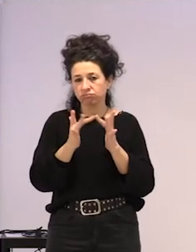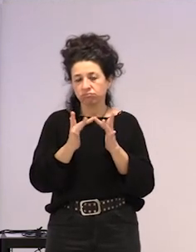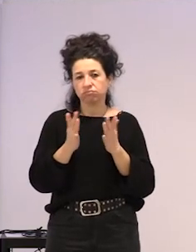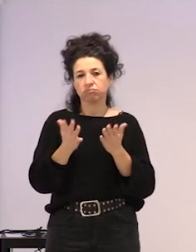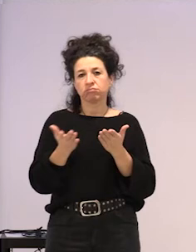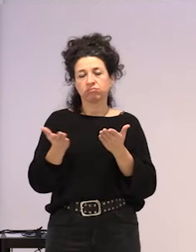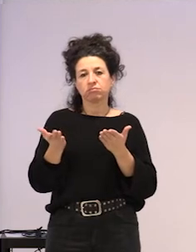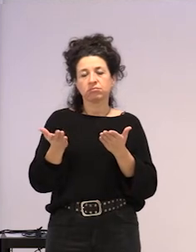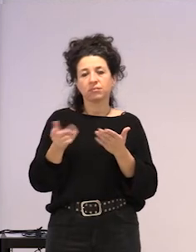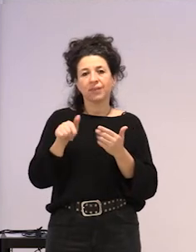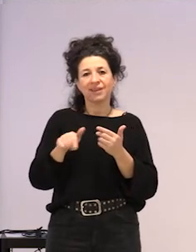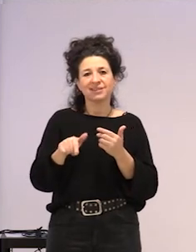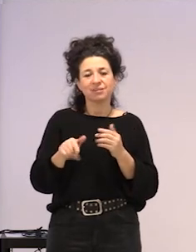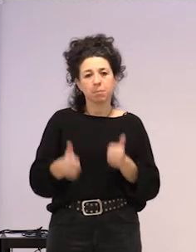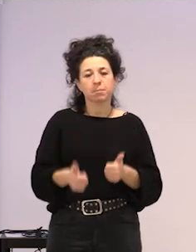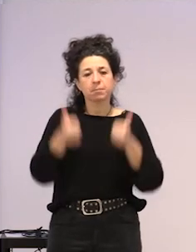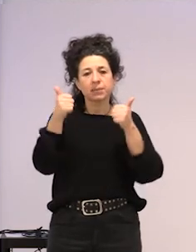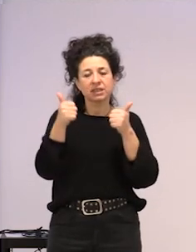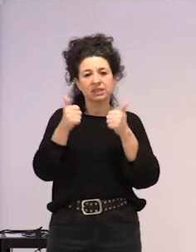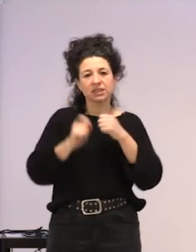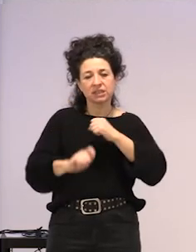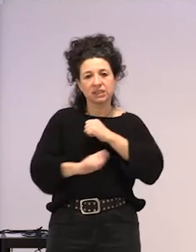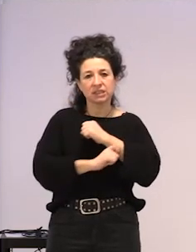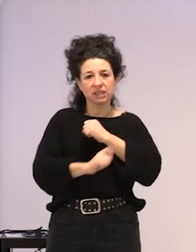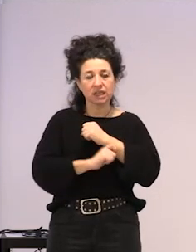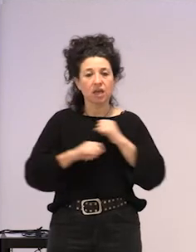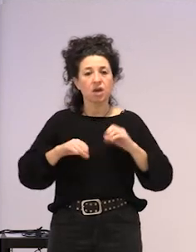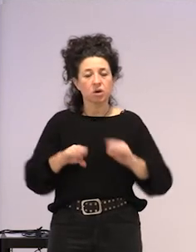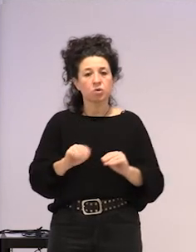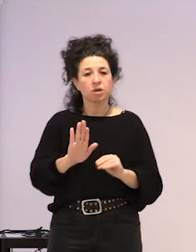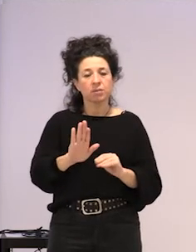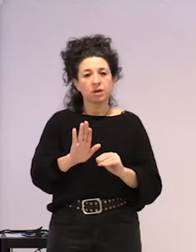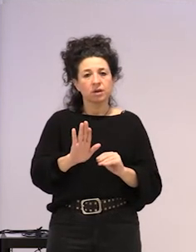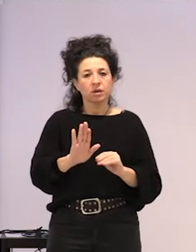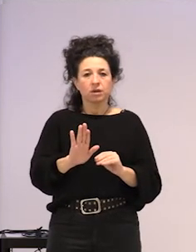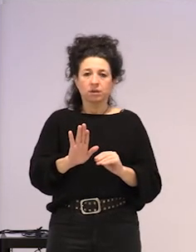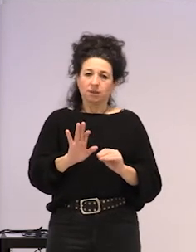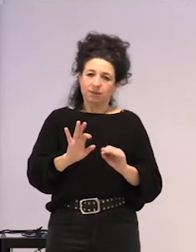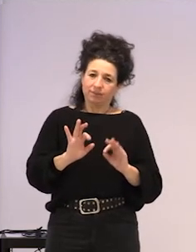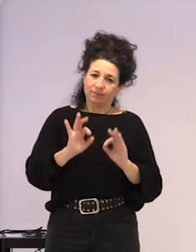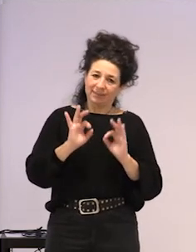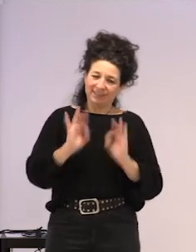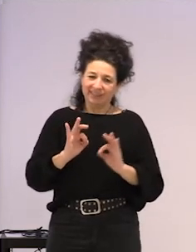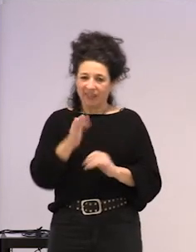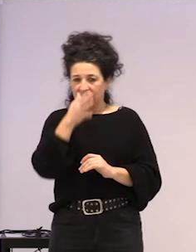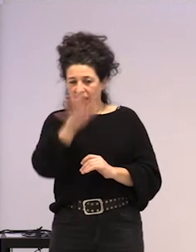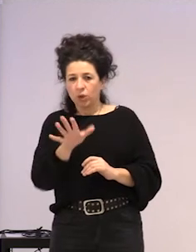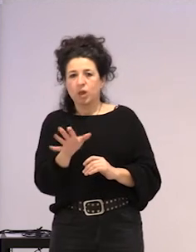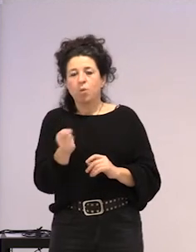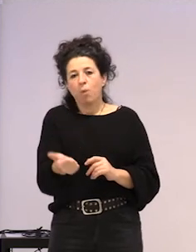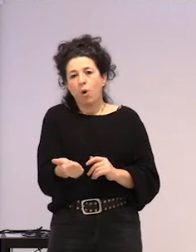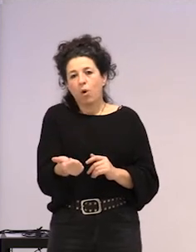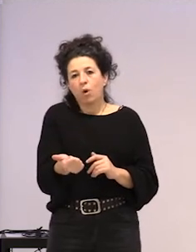eta hemen gehiago ez, ba, estrategia hori erabehi dute, baina batez ere salatu dute, zega bezia dagoen